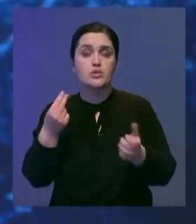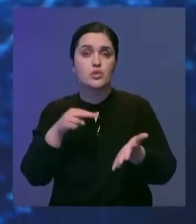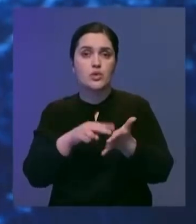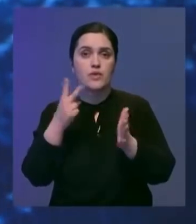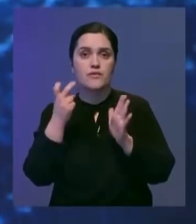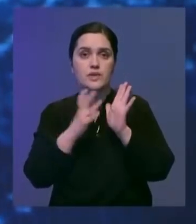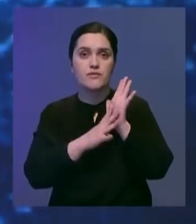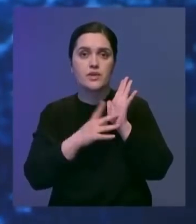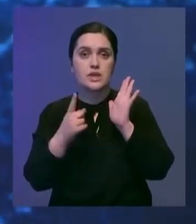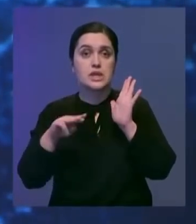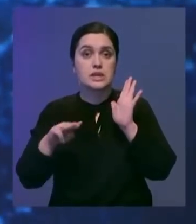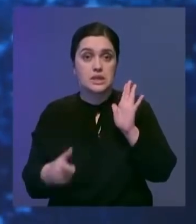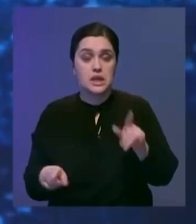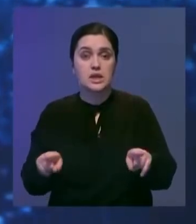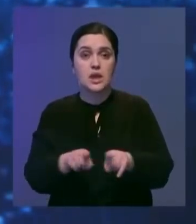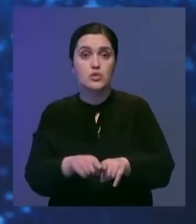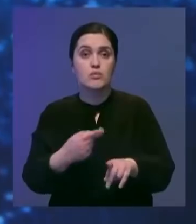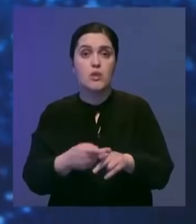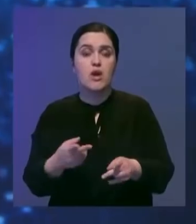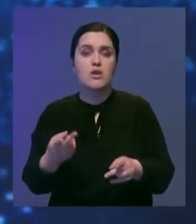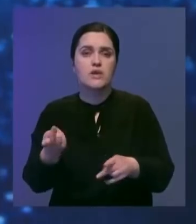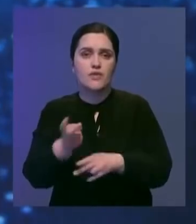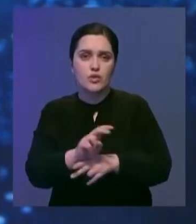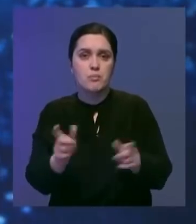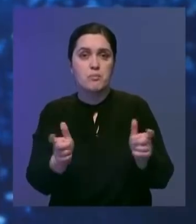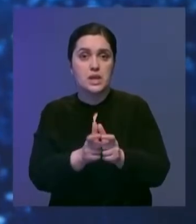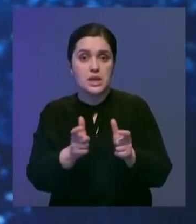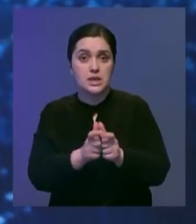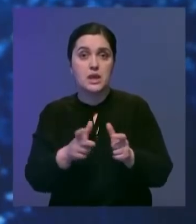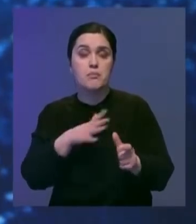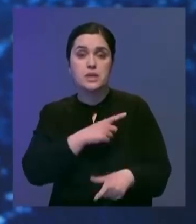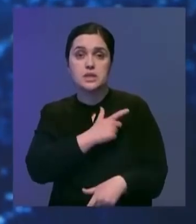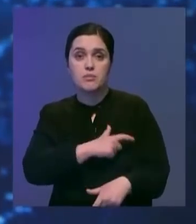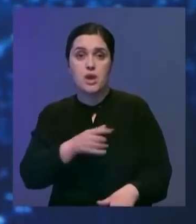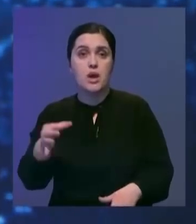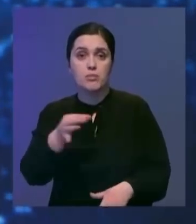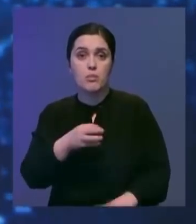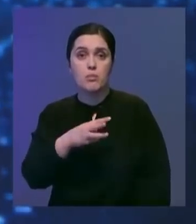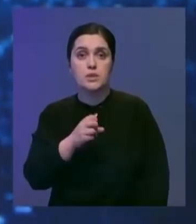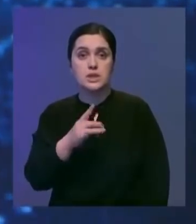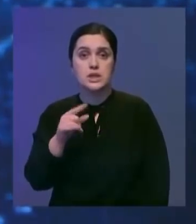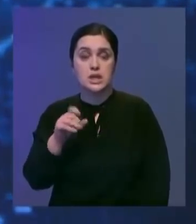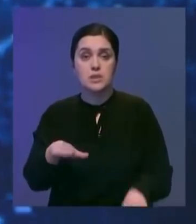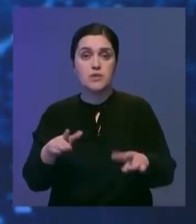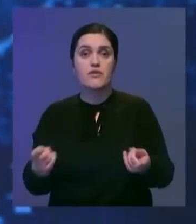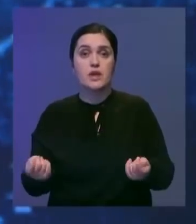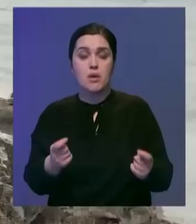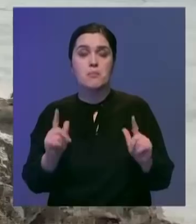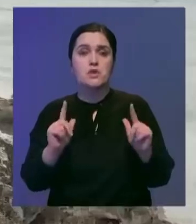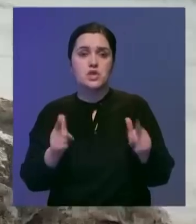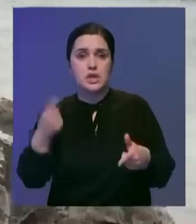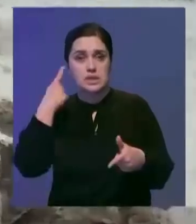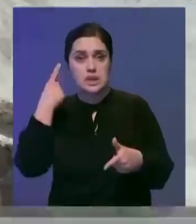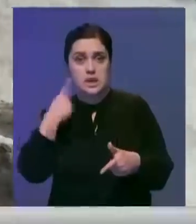291 тенге. Такая сумма в качестве входного билета была предложена депутатами областного маслехата. Местные власти